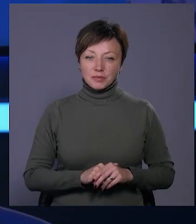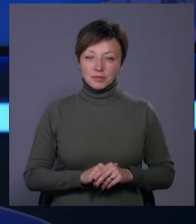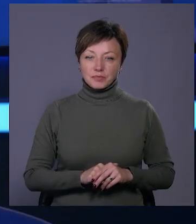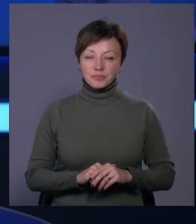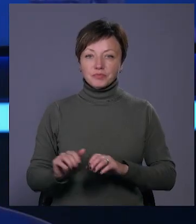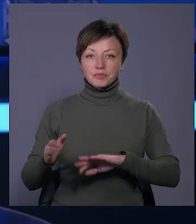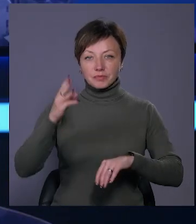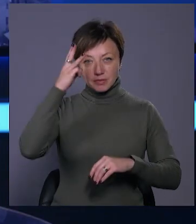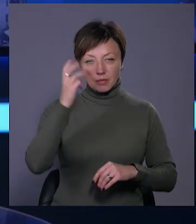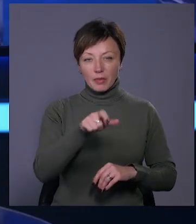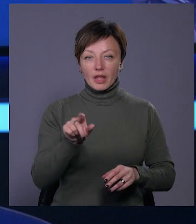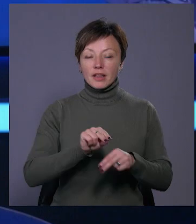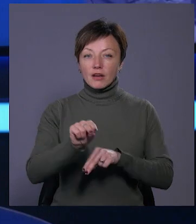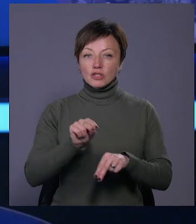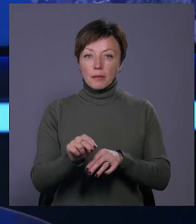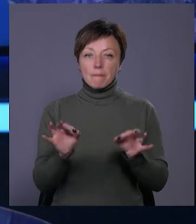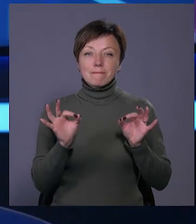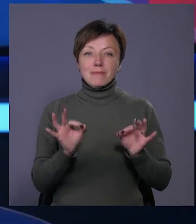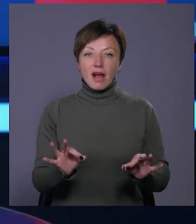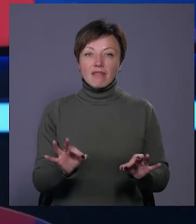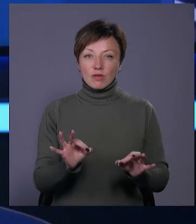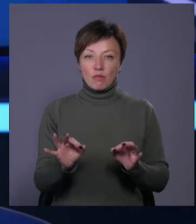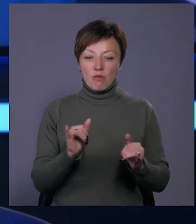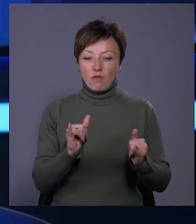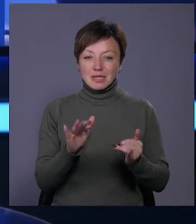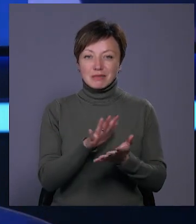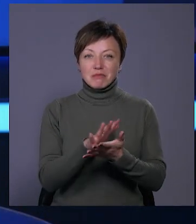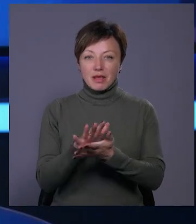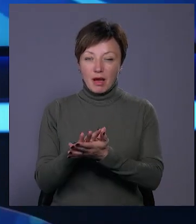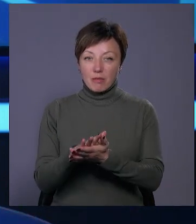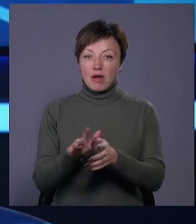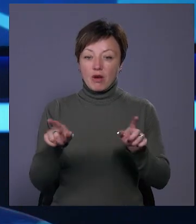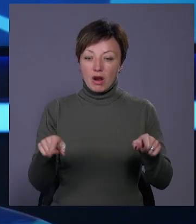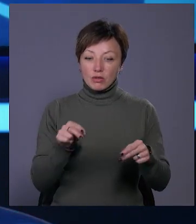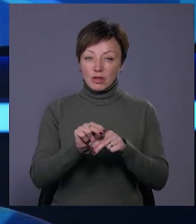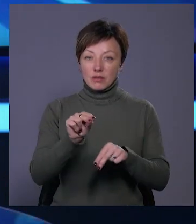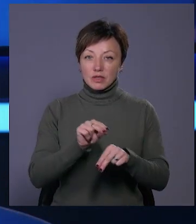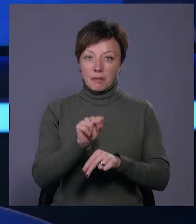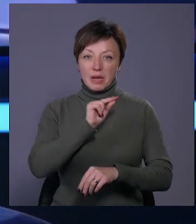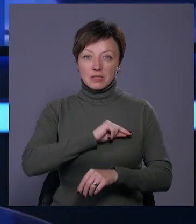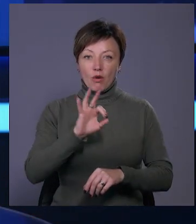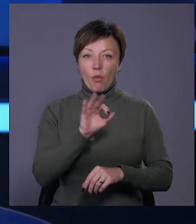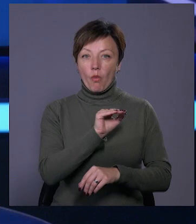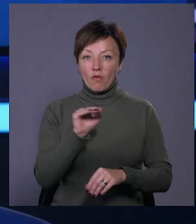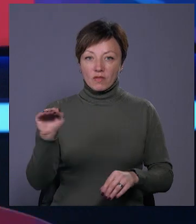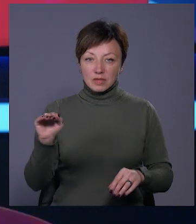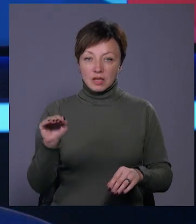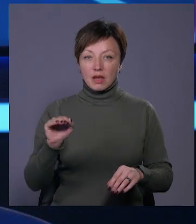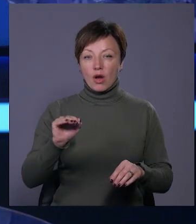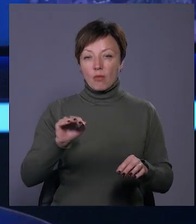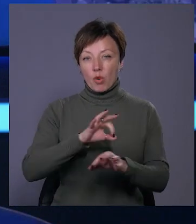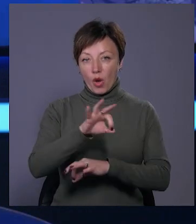Хмельничам навчатимуть, як правильно поводитися зі сміття. Організують майстер-клас працівники офісу проєкту «Розумне довкілля